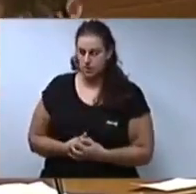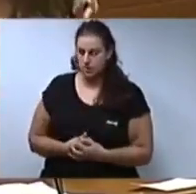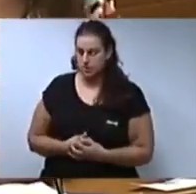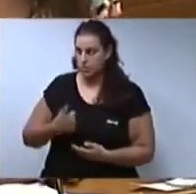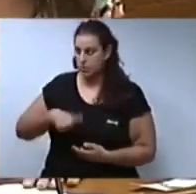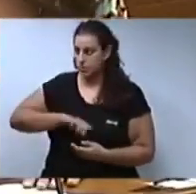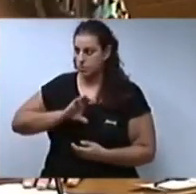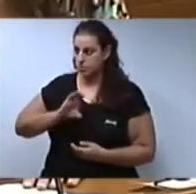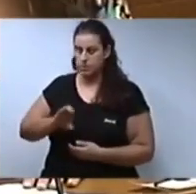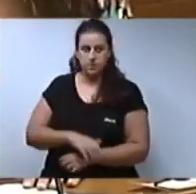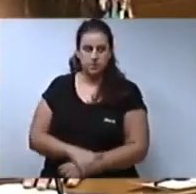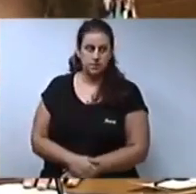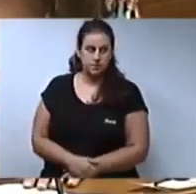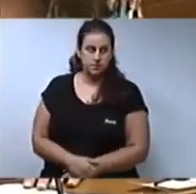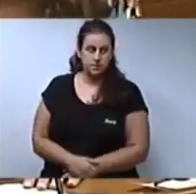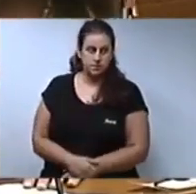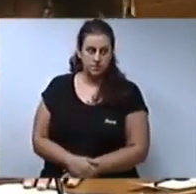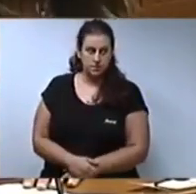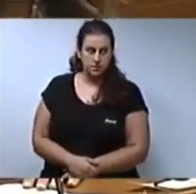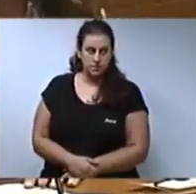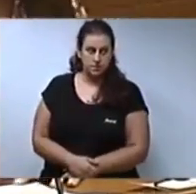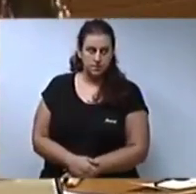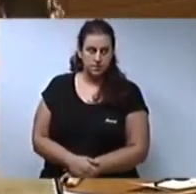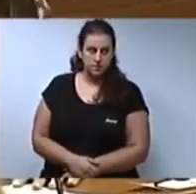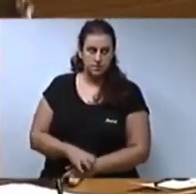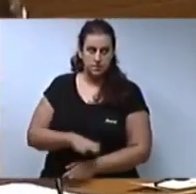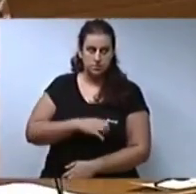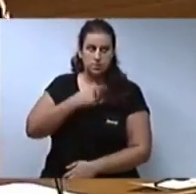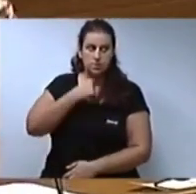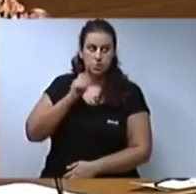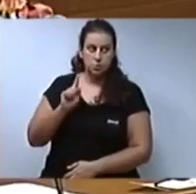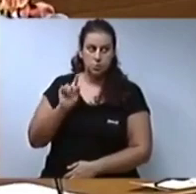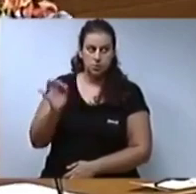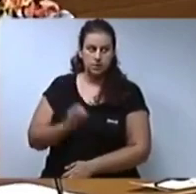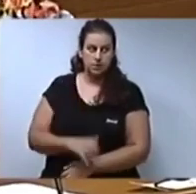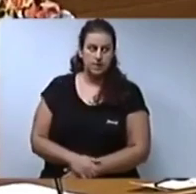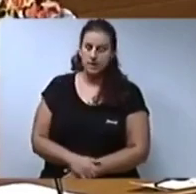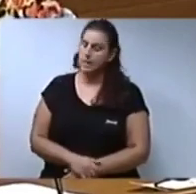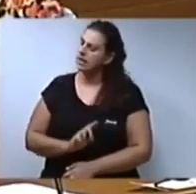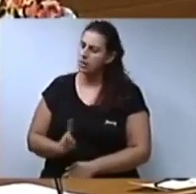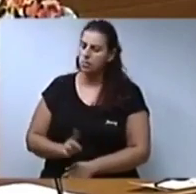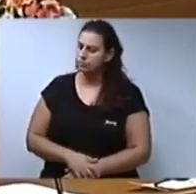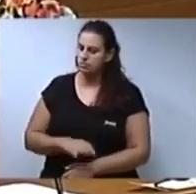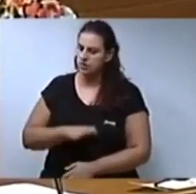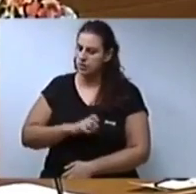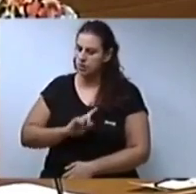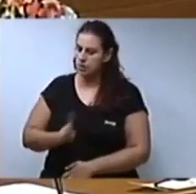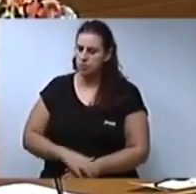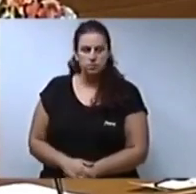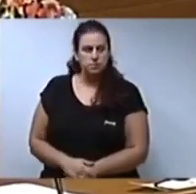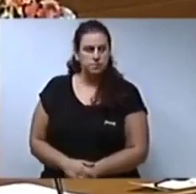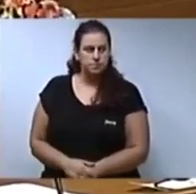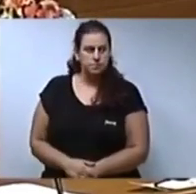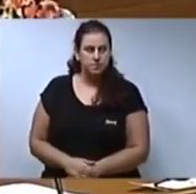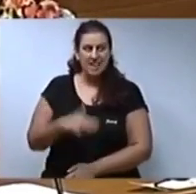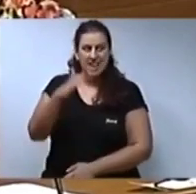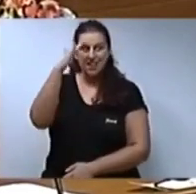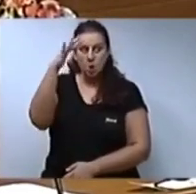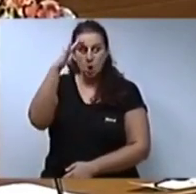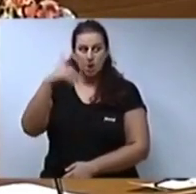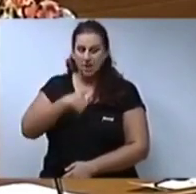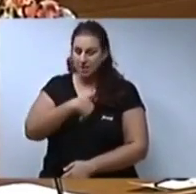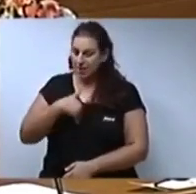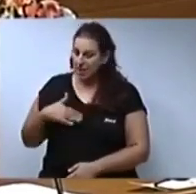nostre país, senyora. O aixes a vostè no li agraden. I no, senyora meua, no hi ha cap ideologia de